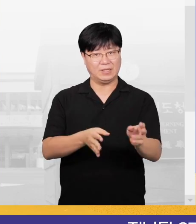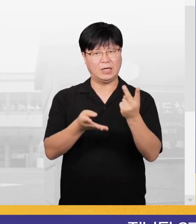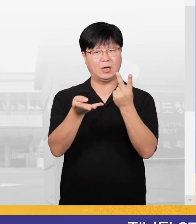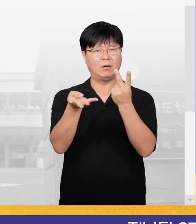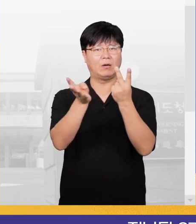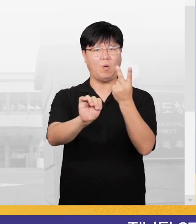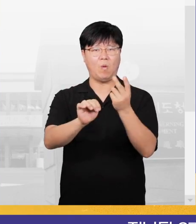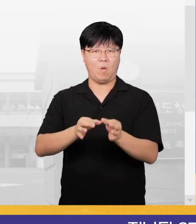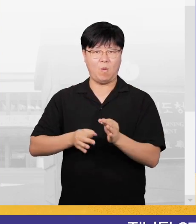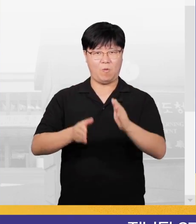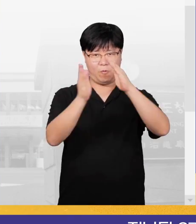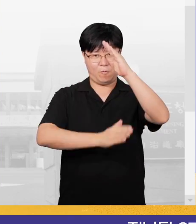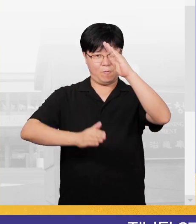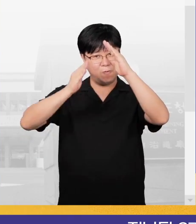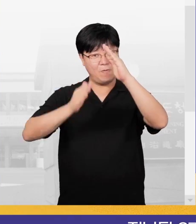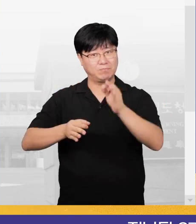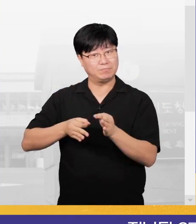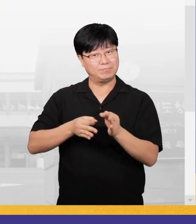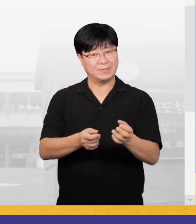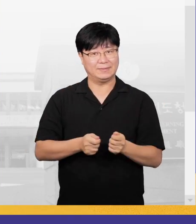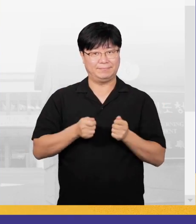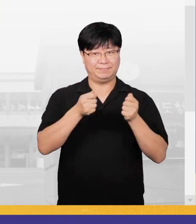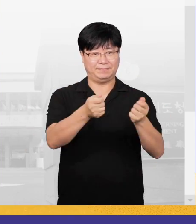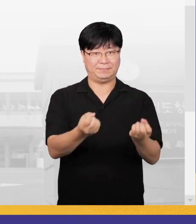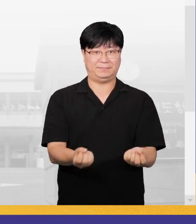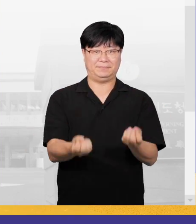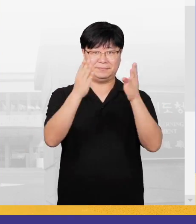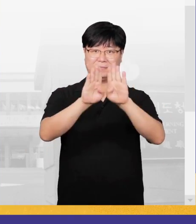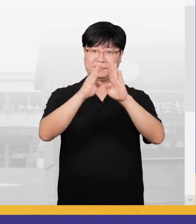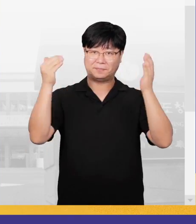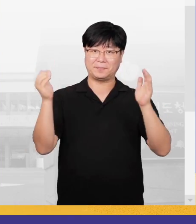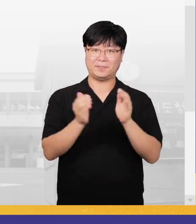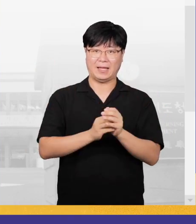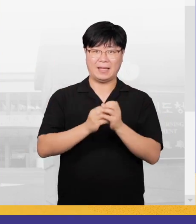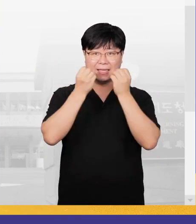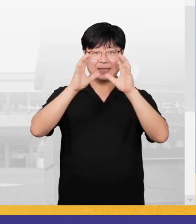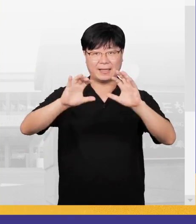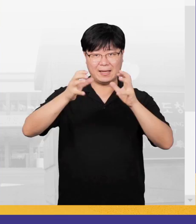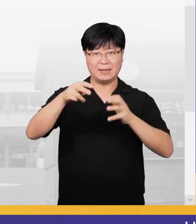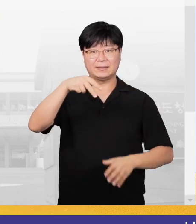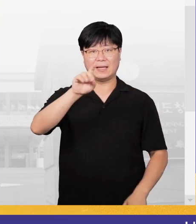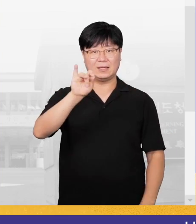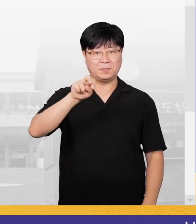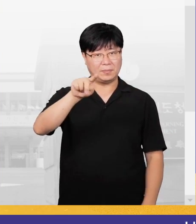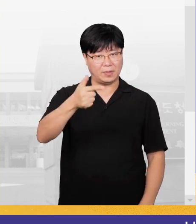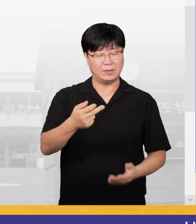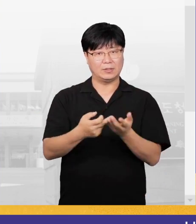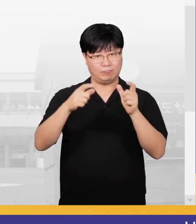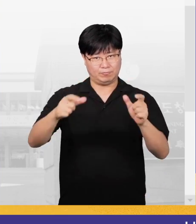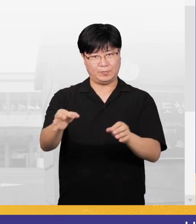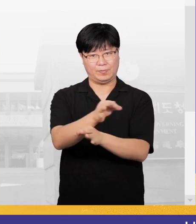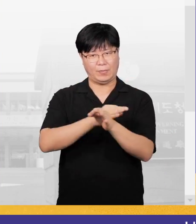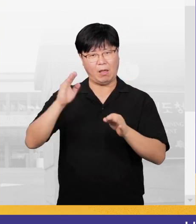제주지역발전지원금 2억원을 기탁하는 공익기부금 전달식이 개최됐습니다. 신세계사이먼은 지역경제 악화로